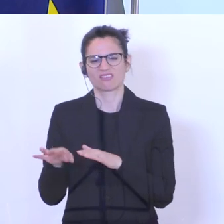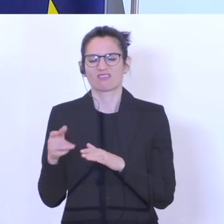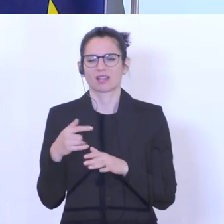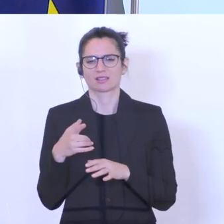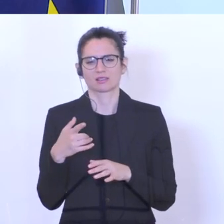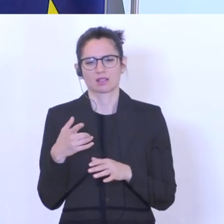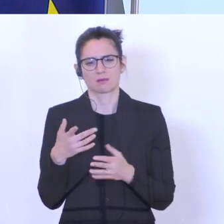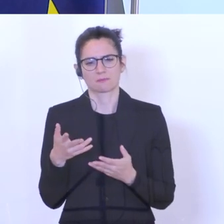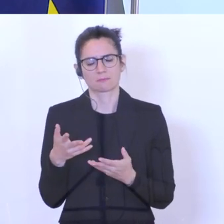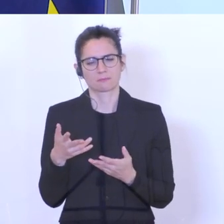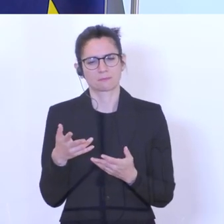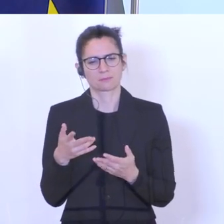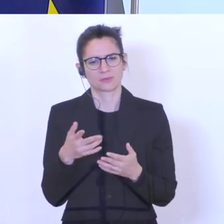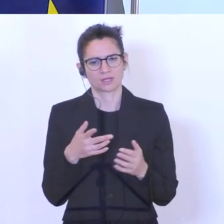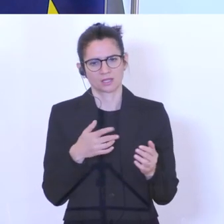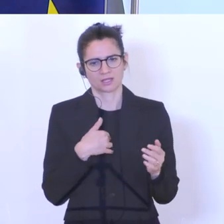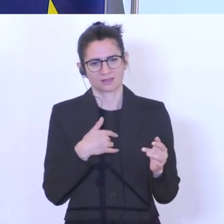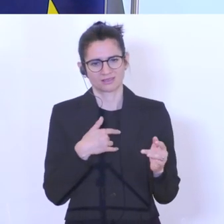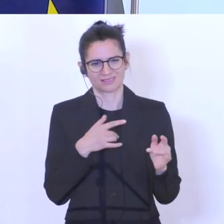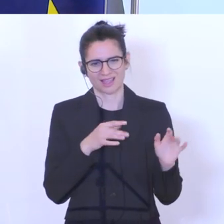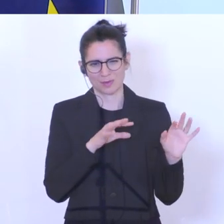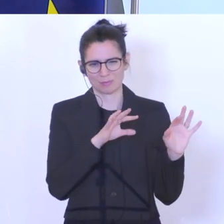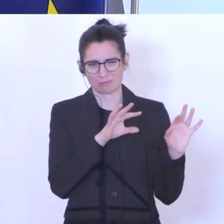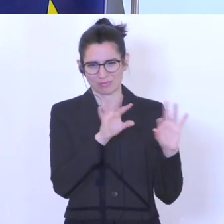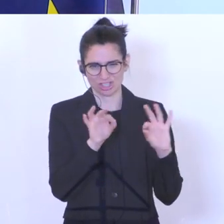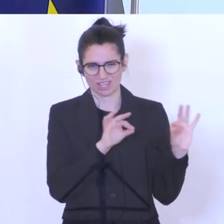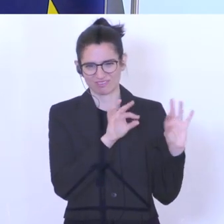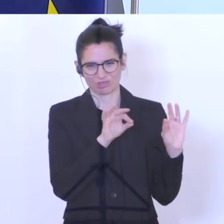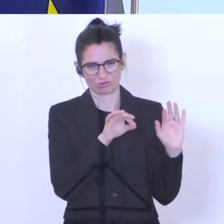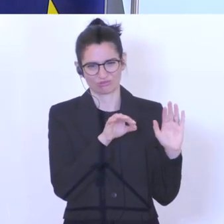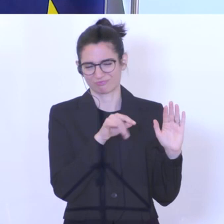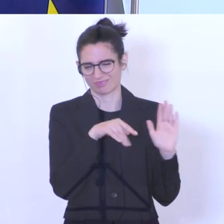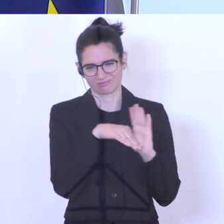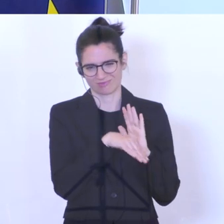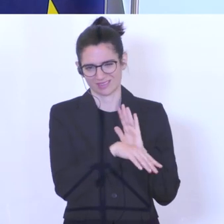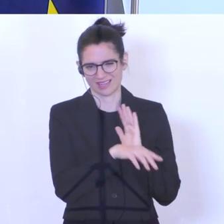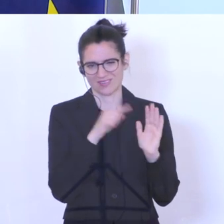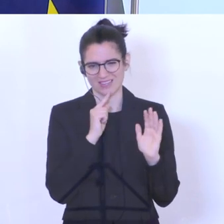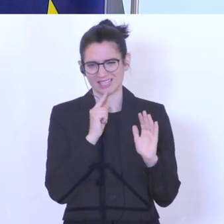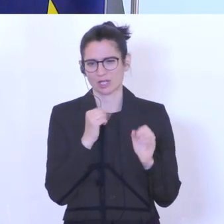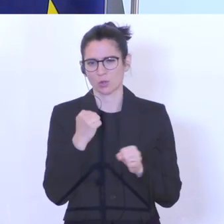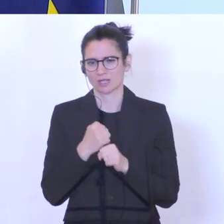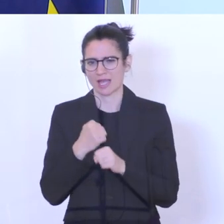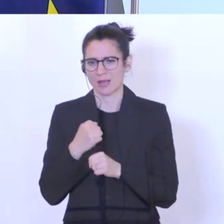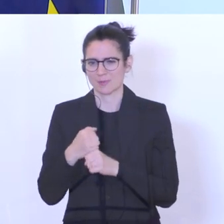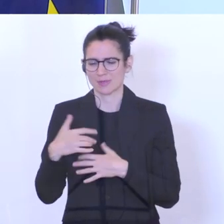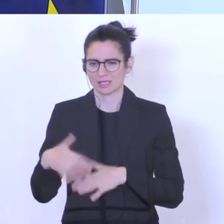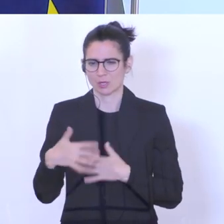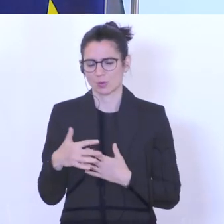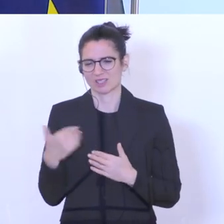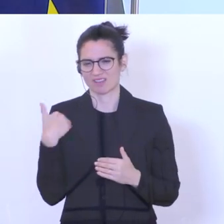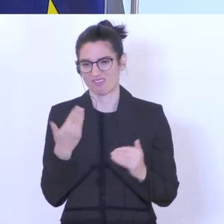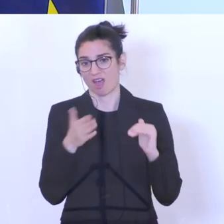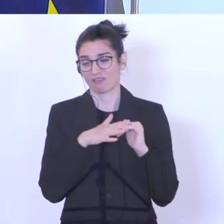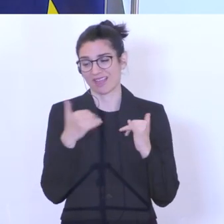Beschäftigungskurve, einerseits in der Erhöhung, aber der Arbeitslosenkurve eher mehr schrittweise nach unten geht. Und wenn man schaut, von der